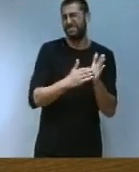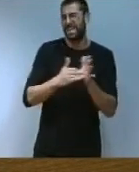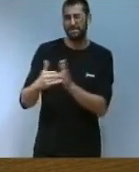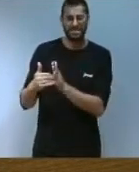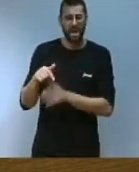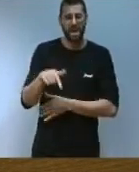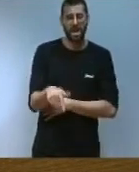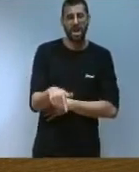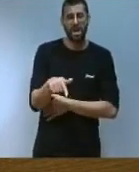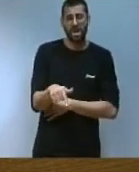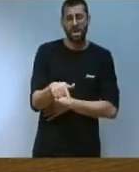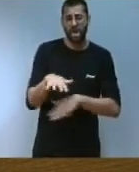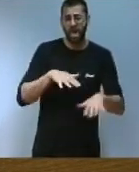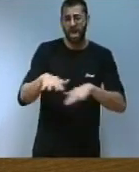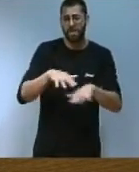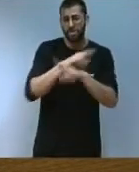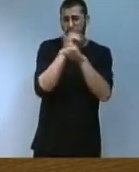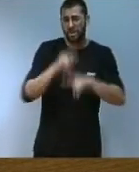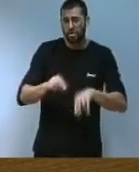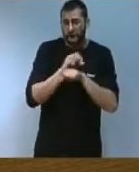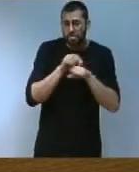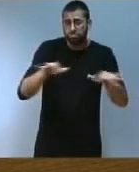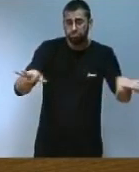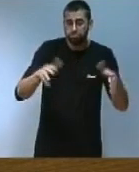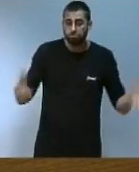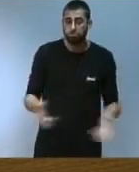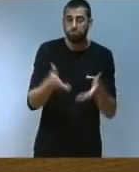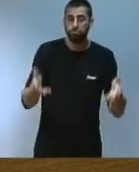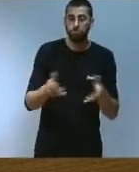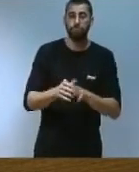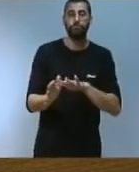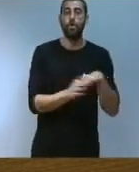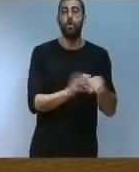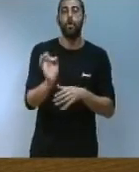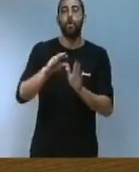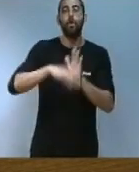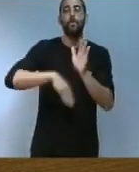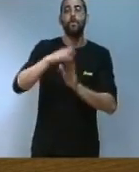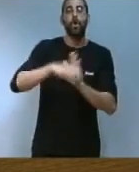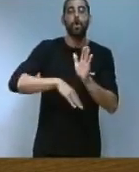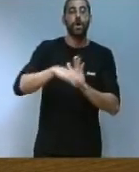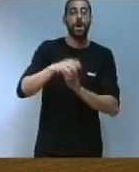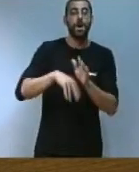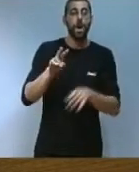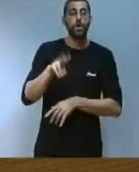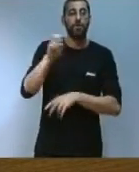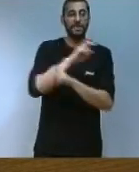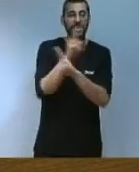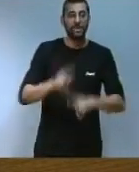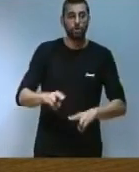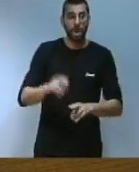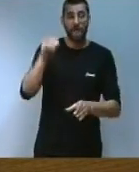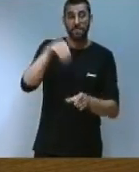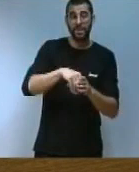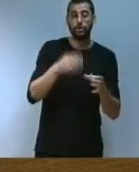les accions d'internacionalització o el programa global d'internacionalització dins del qual es troba per exemple